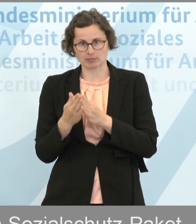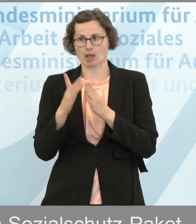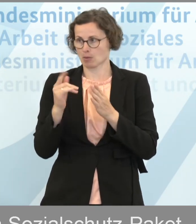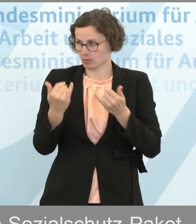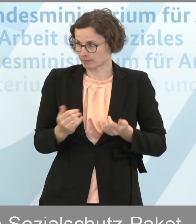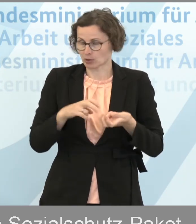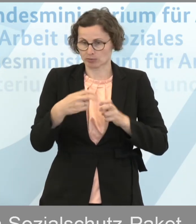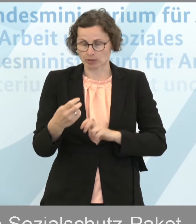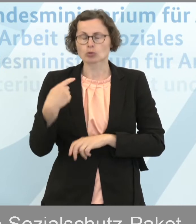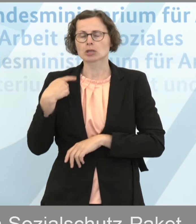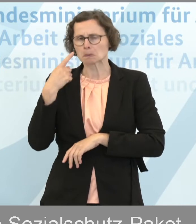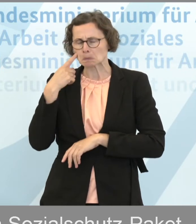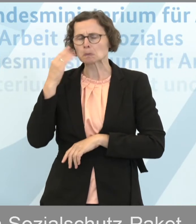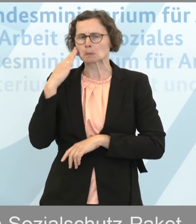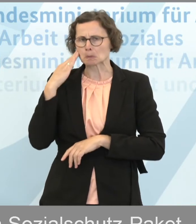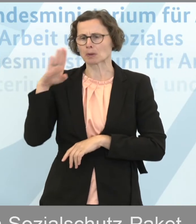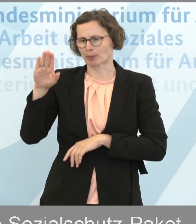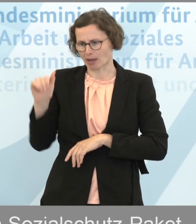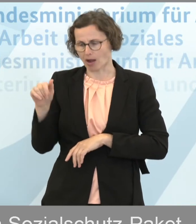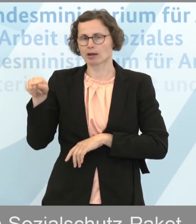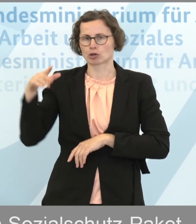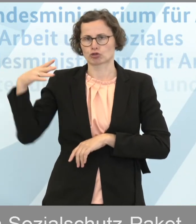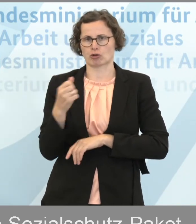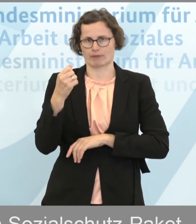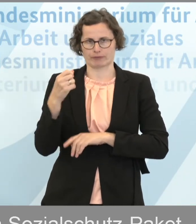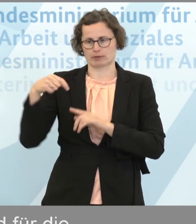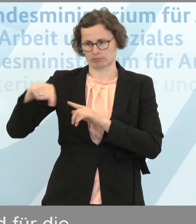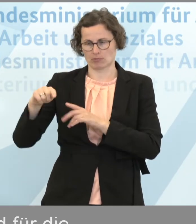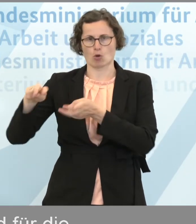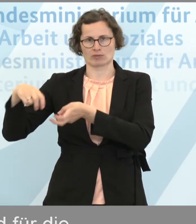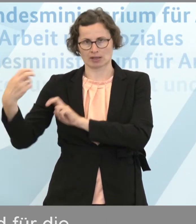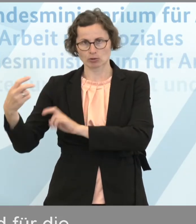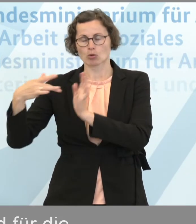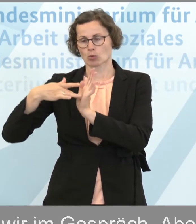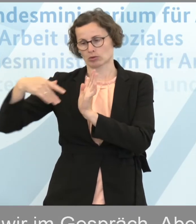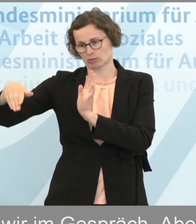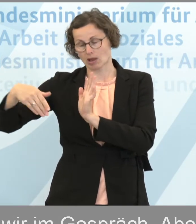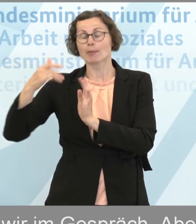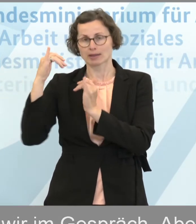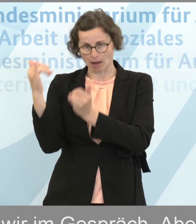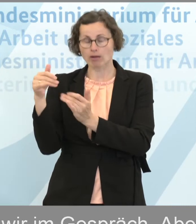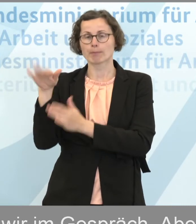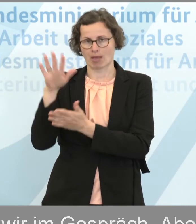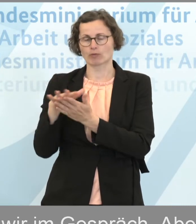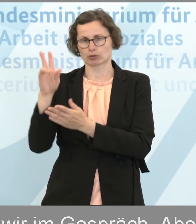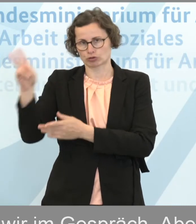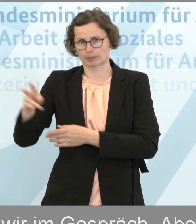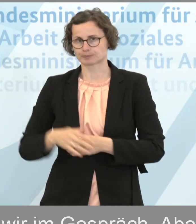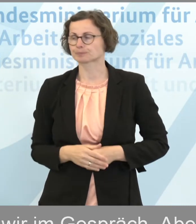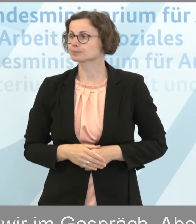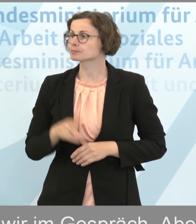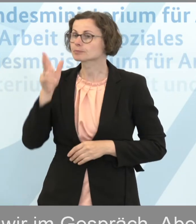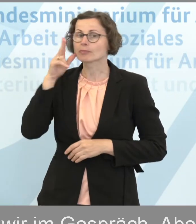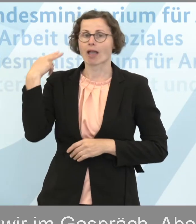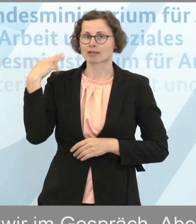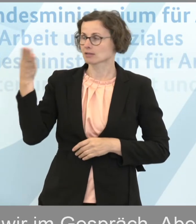die Bundesagentur kenne, wird sie das auch schaffen und umsetzen, auch wenn es ein gewisser Mehraufwand ist. Herr Hansen hat noch eine